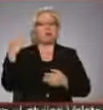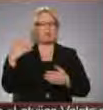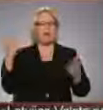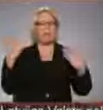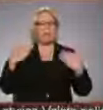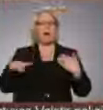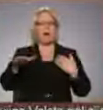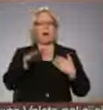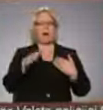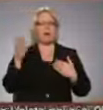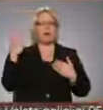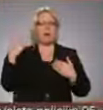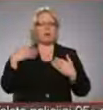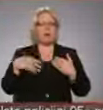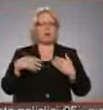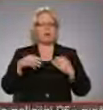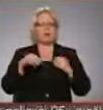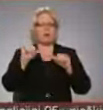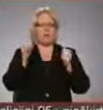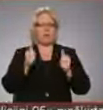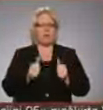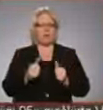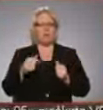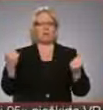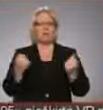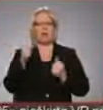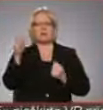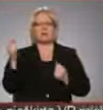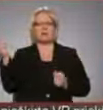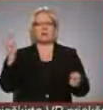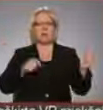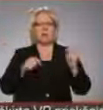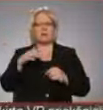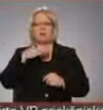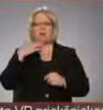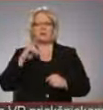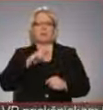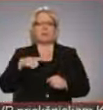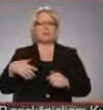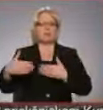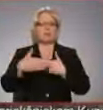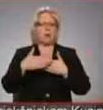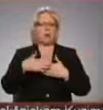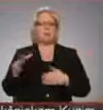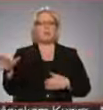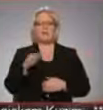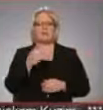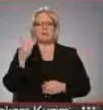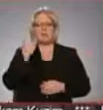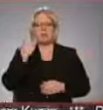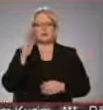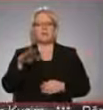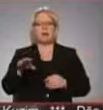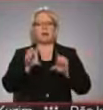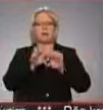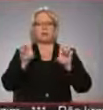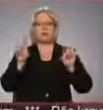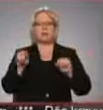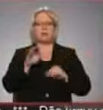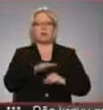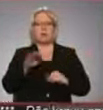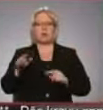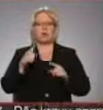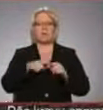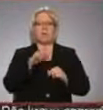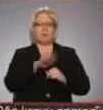kadreizējos pozmi. Talcinieki šodien sabraukuši no dažādām Latvijas malām, bet visi viņš sevi sauc par institūta bērniem un